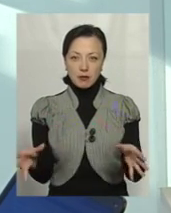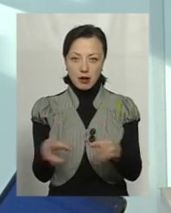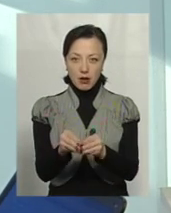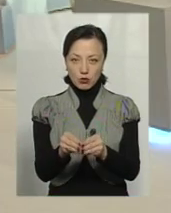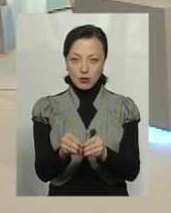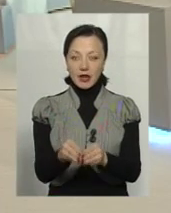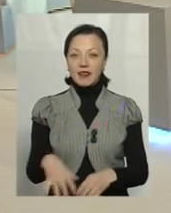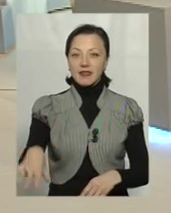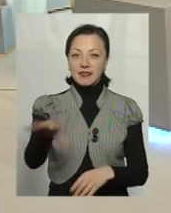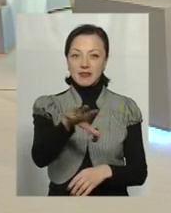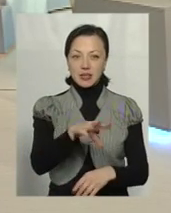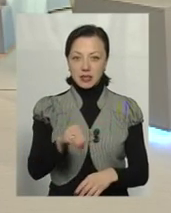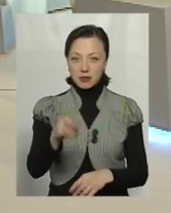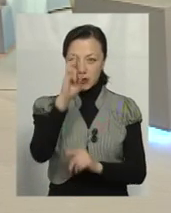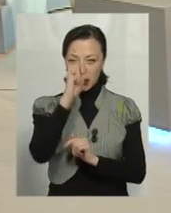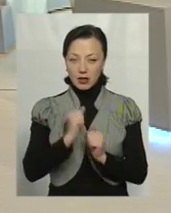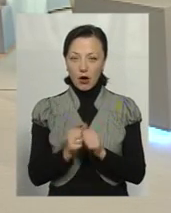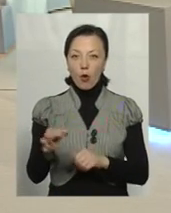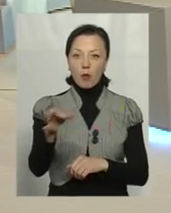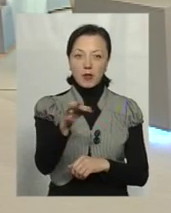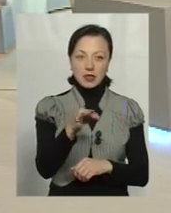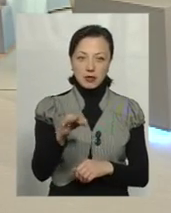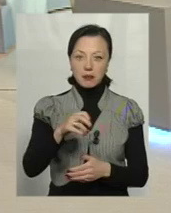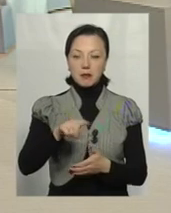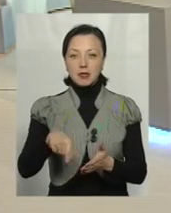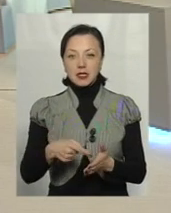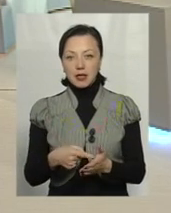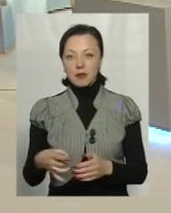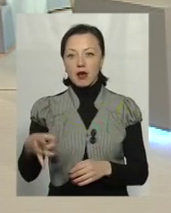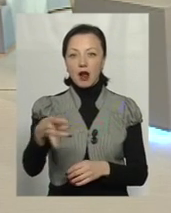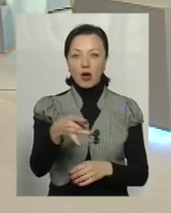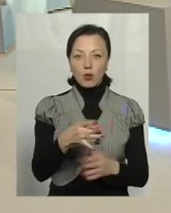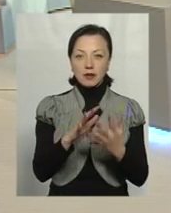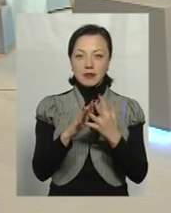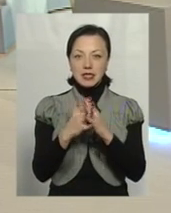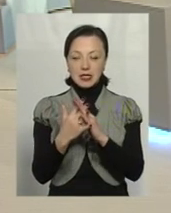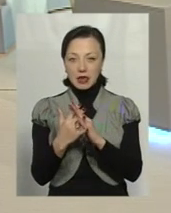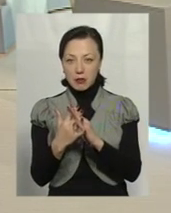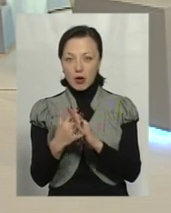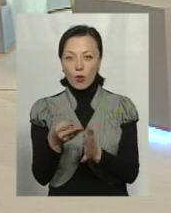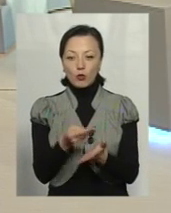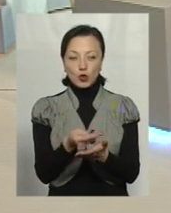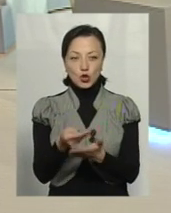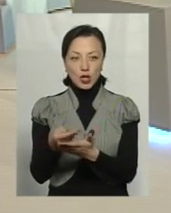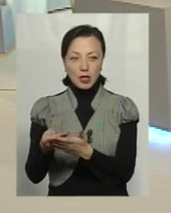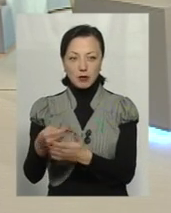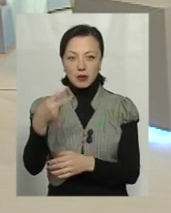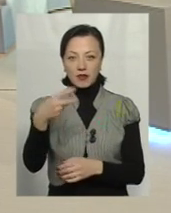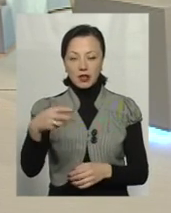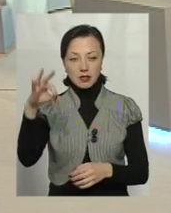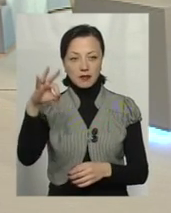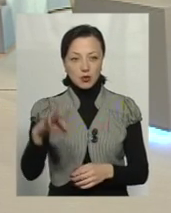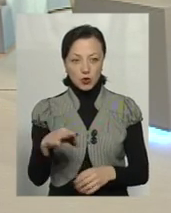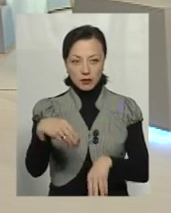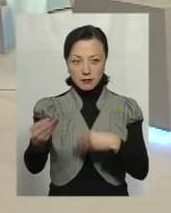Тобто, всім по країні обласним, міським, районним, селищним і сільським бюджетам 20%,